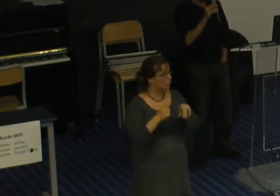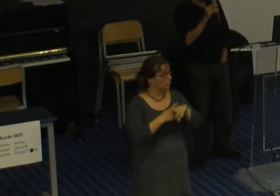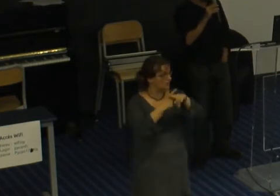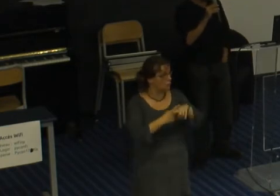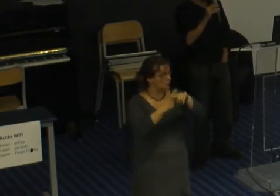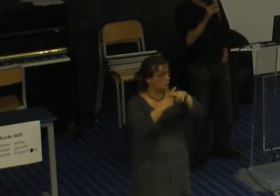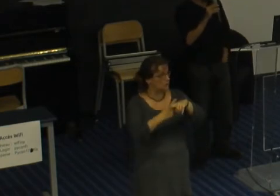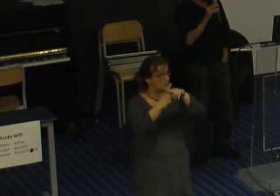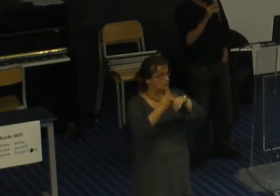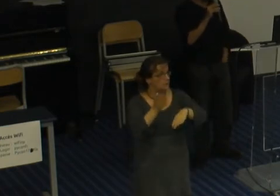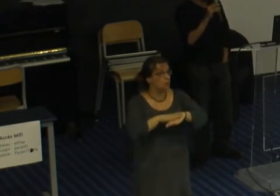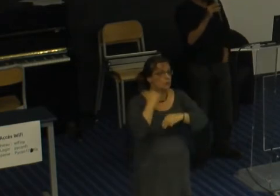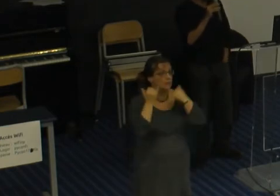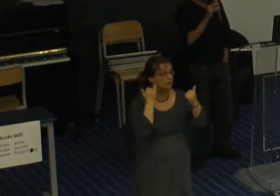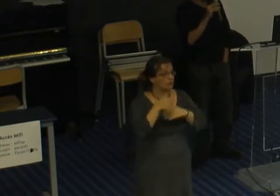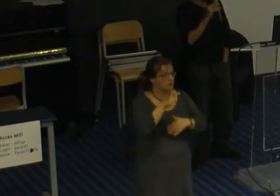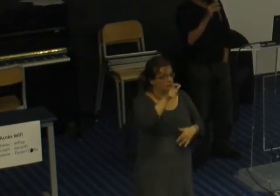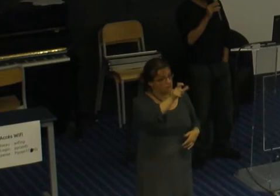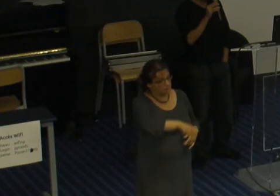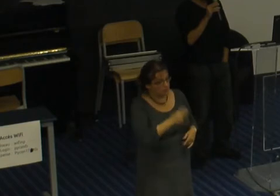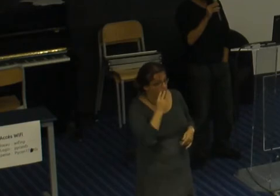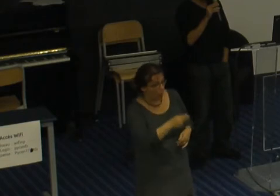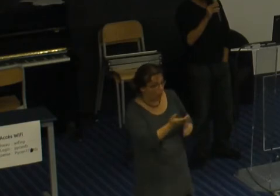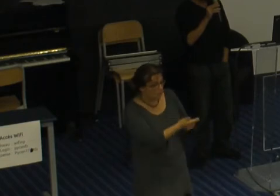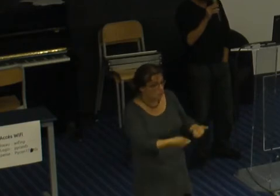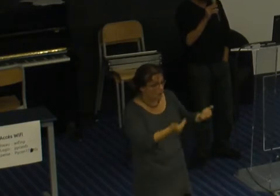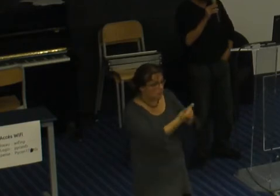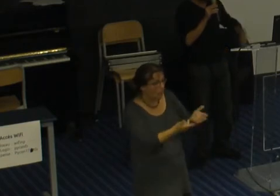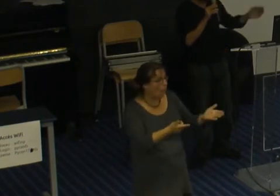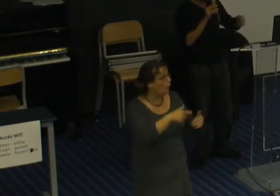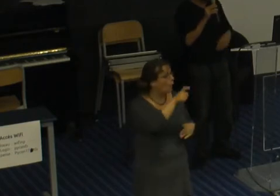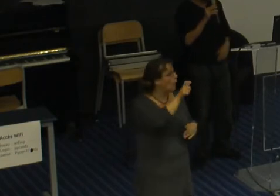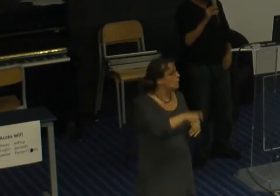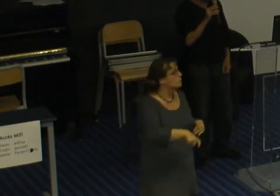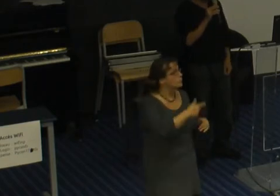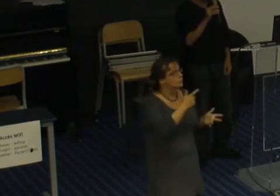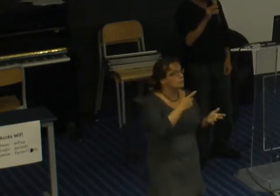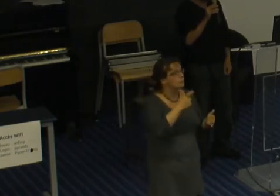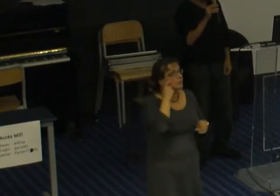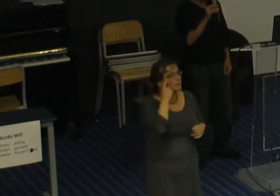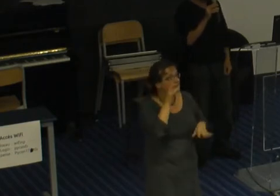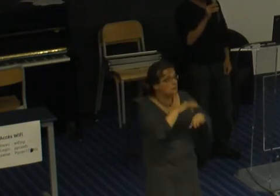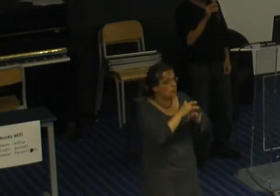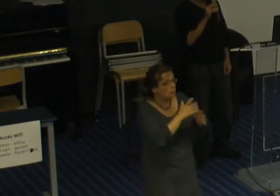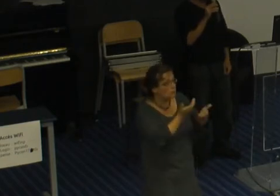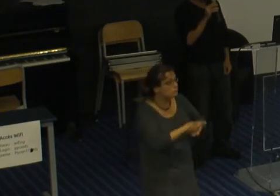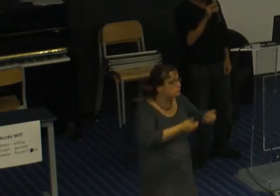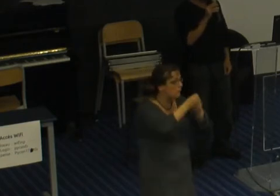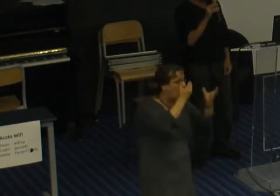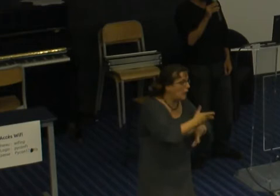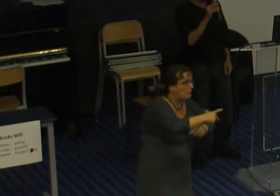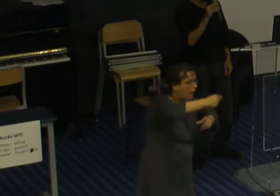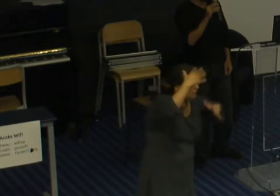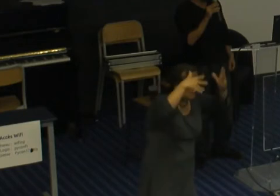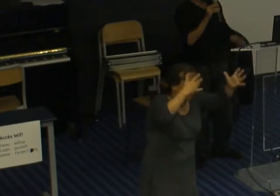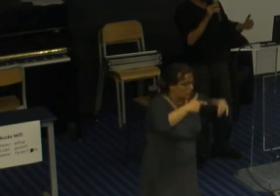jour le jour où on trouve un fait divers avec un asiatique et tout ces clichés là vont être démolis et finalement c'est aussi peut-être cantonner